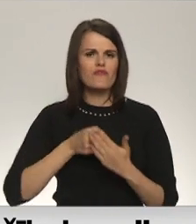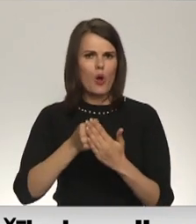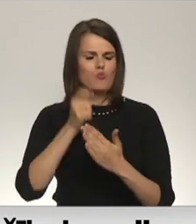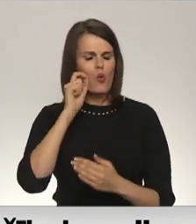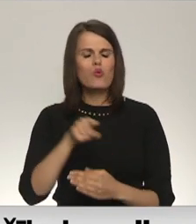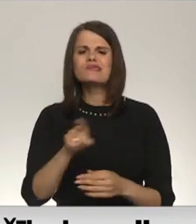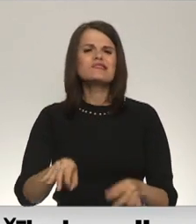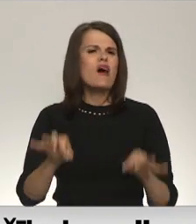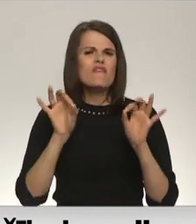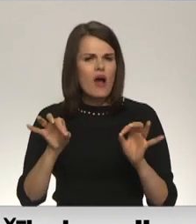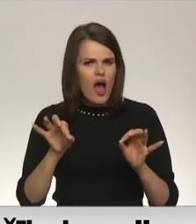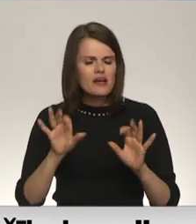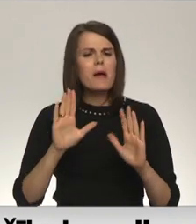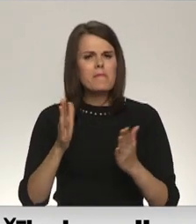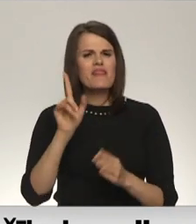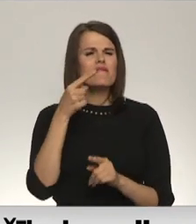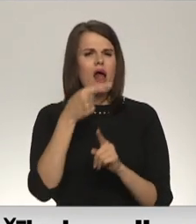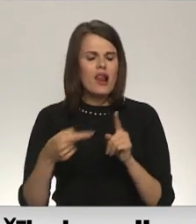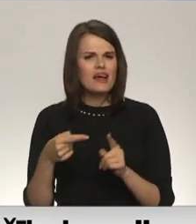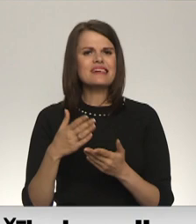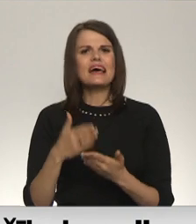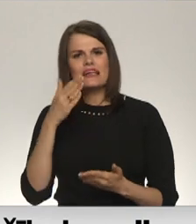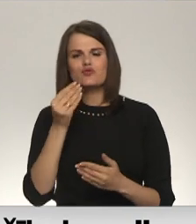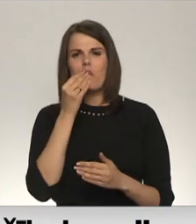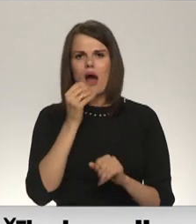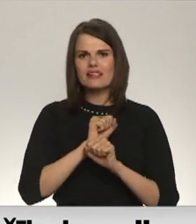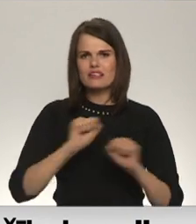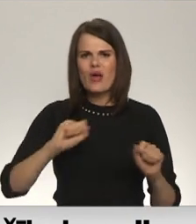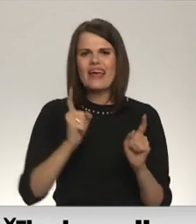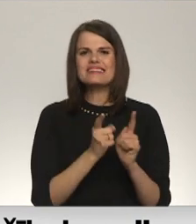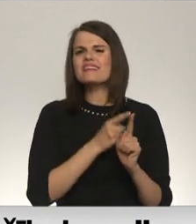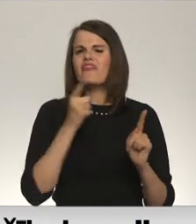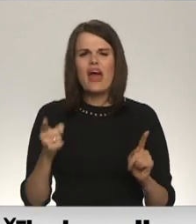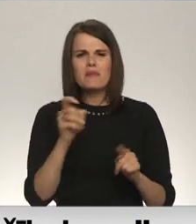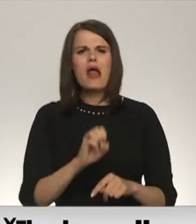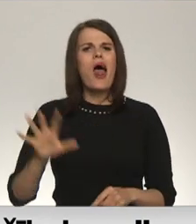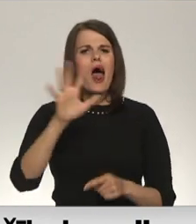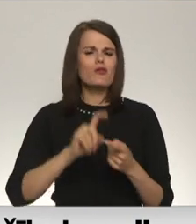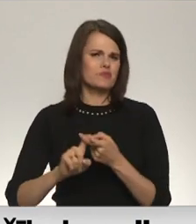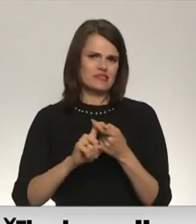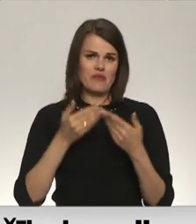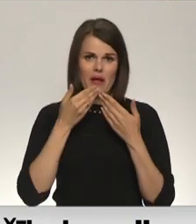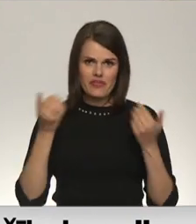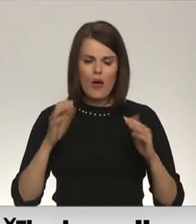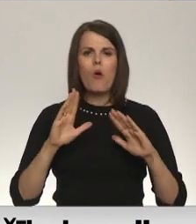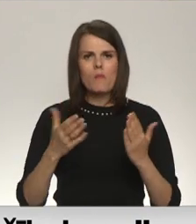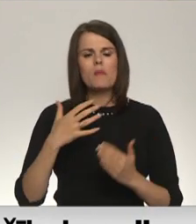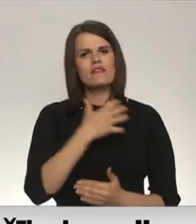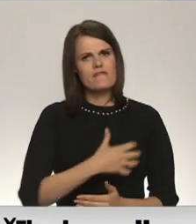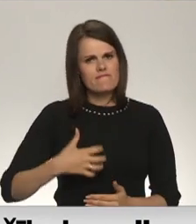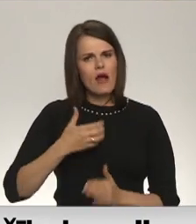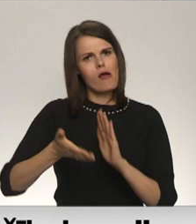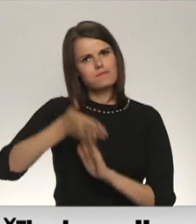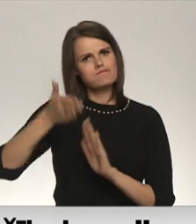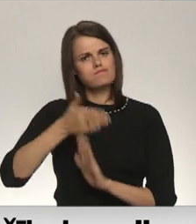svarīgi. Taču vēlreiz, risku pārtikas drošībai īstermiņā Eiropas savienībā nav, bet mums ir jāsteprina mūsu